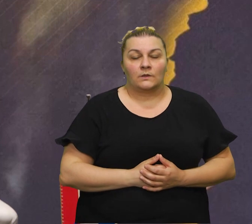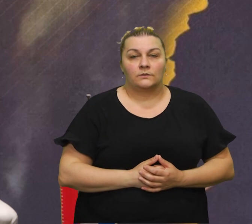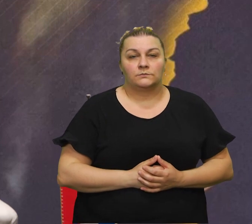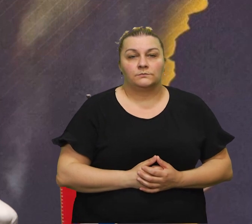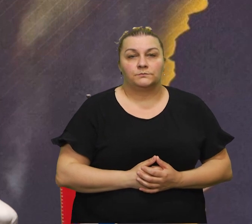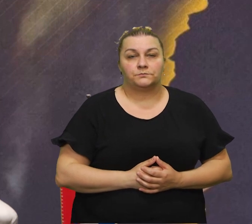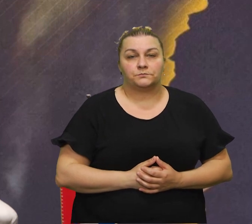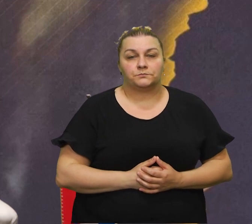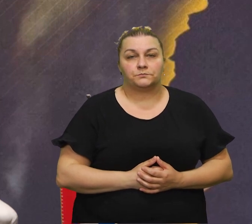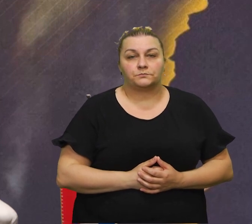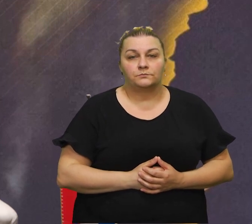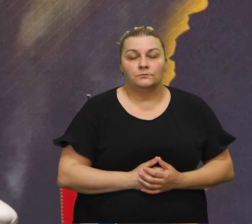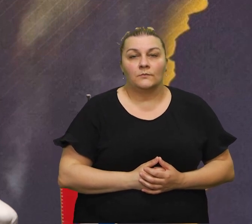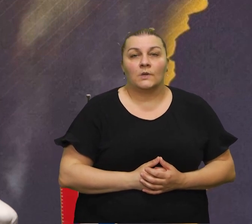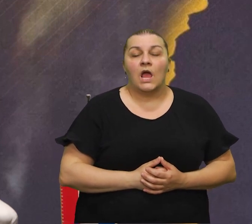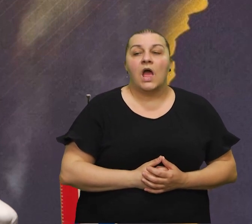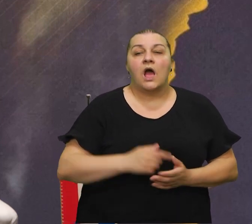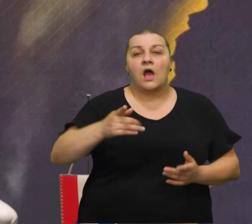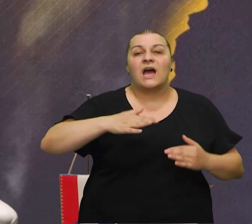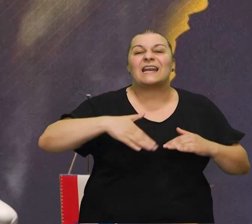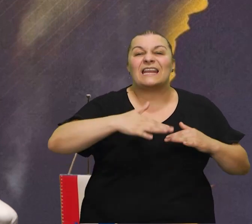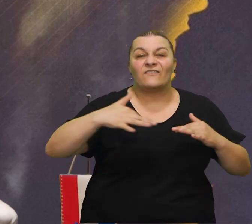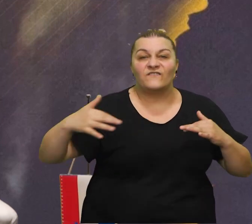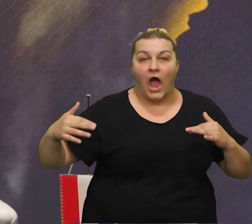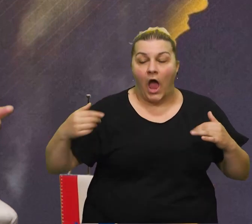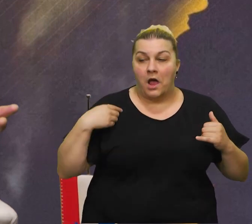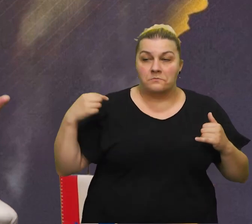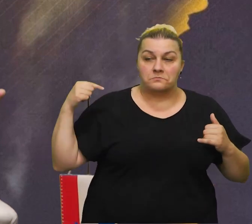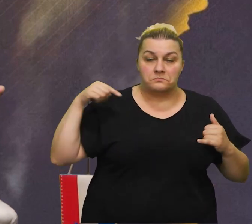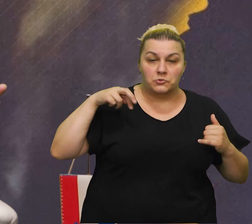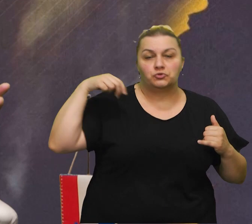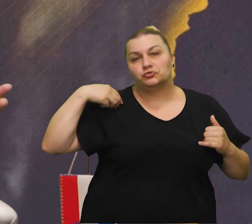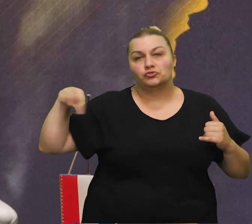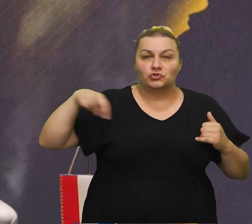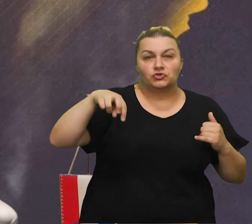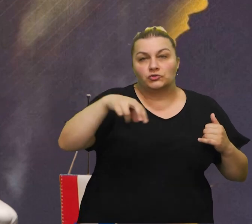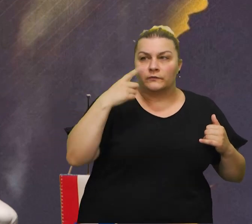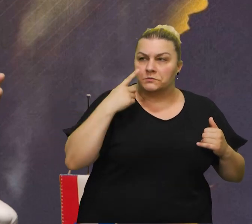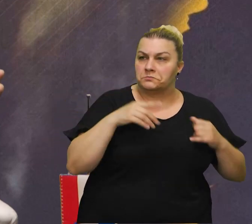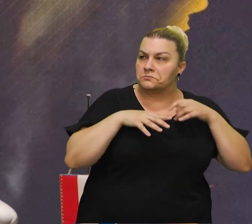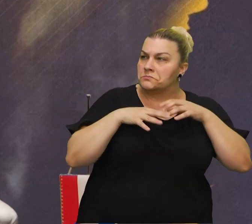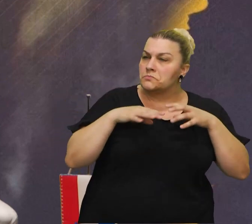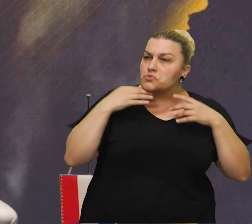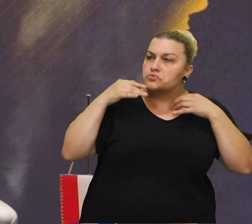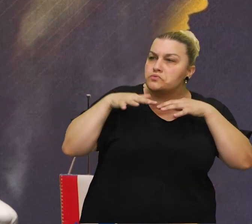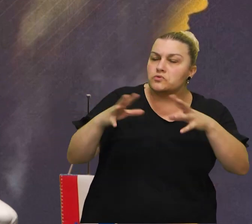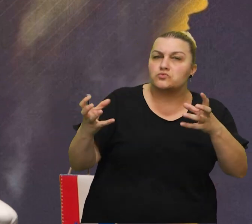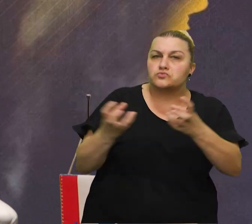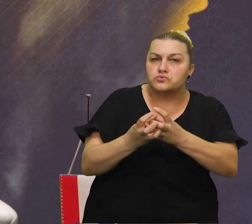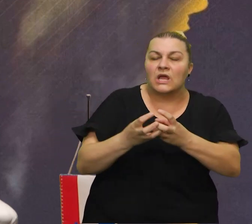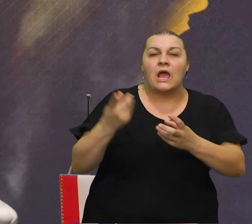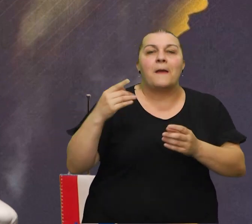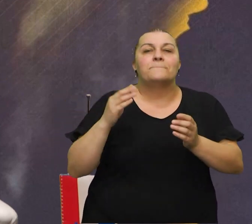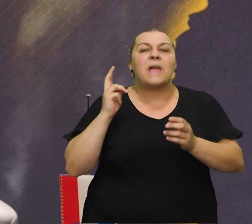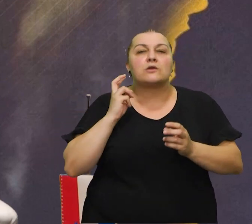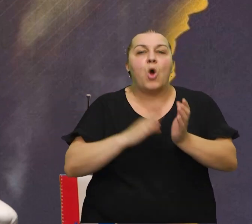posla, nije svema ništa, i na Rivi, znači dok sam doli šetovi, da sam jednu masu ljudi koja iz